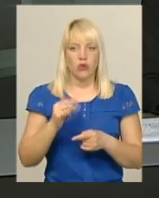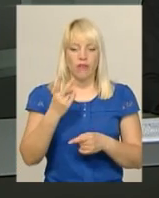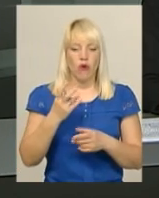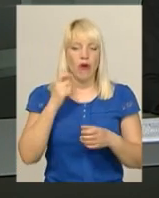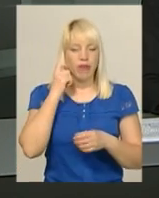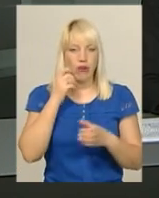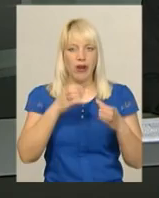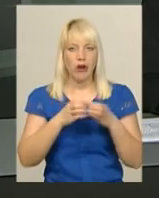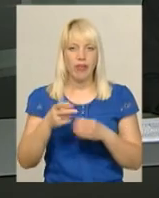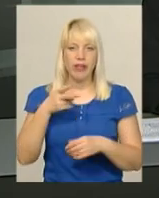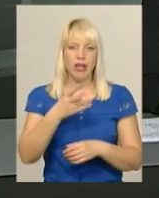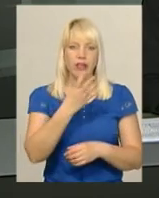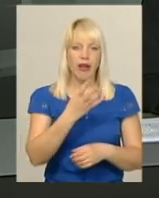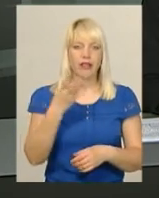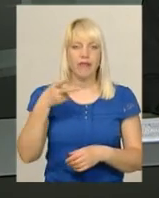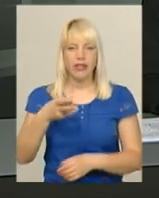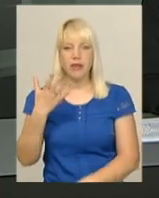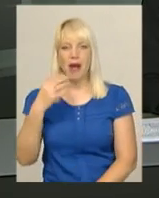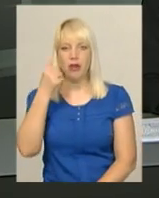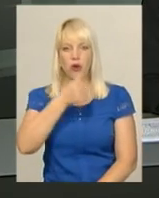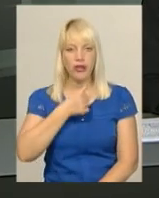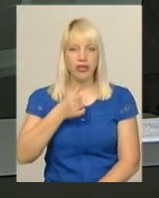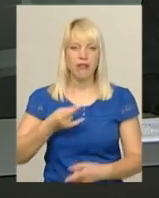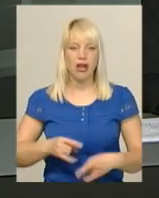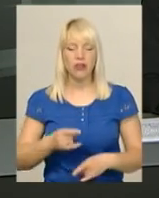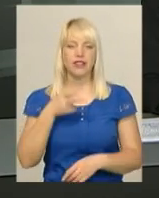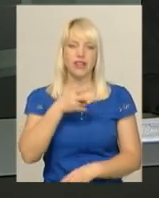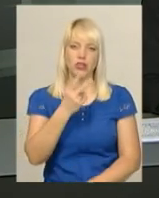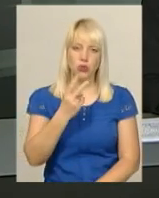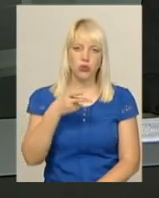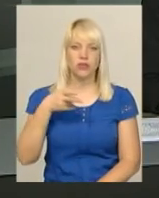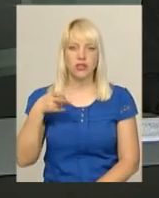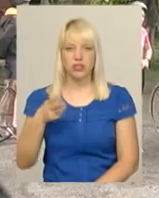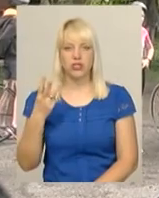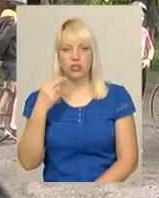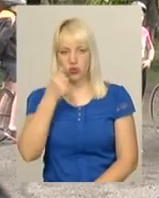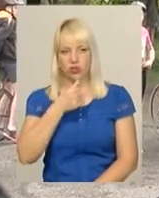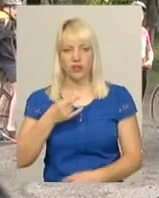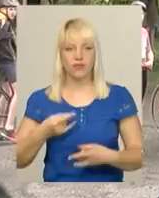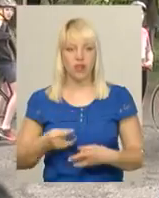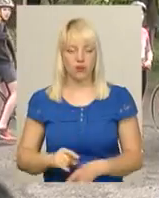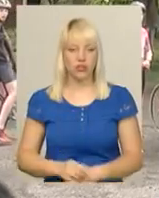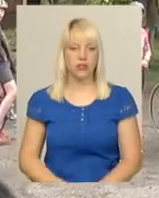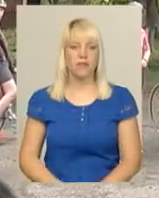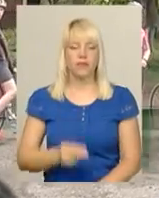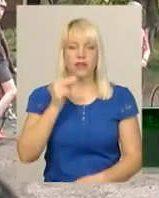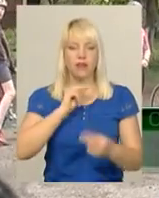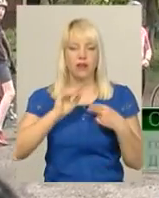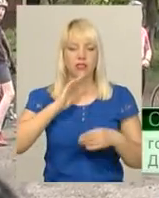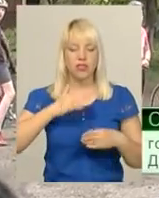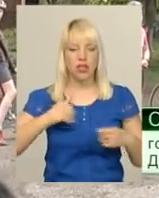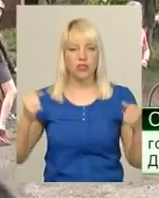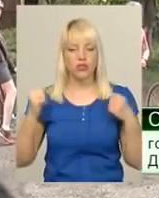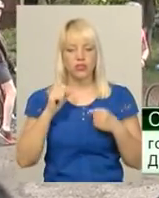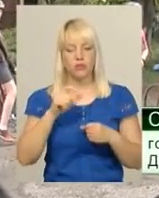2004 та 2005 років народження і 2002 та 2003. Кращі наші спортсмени їдуть